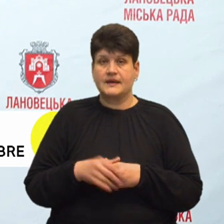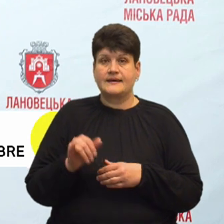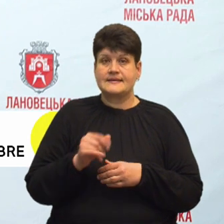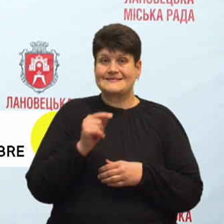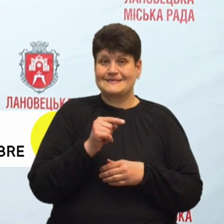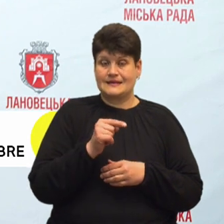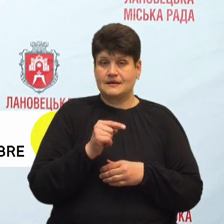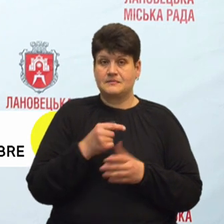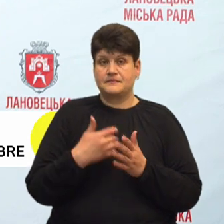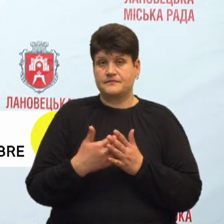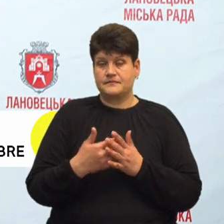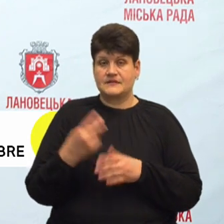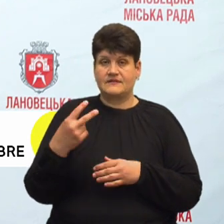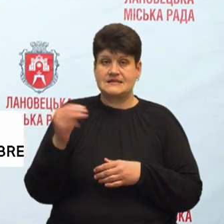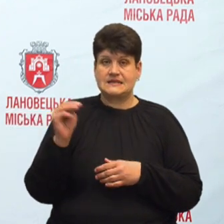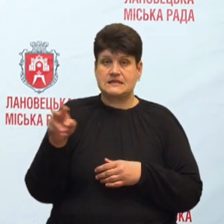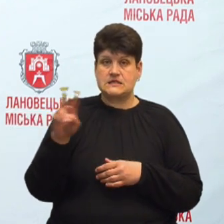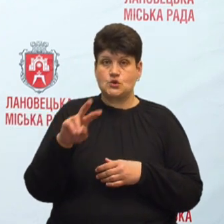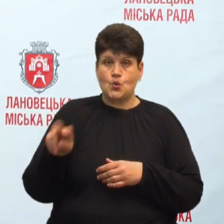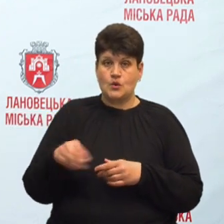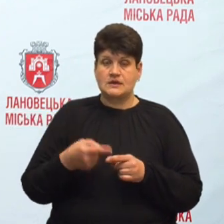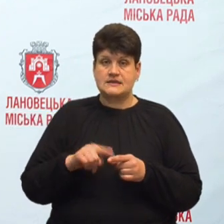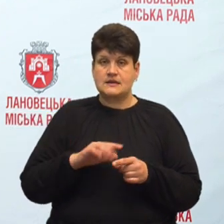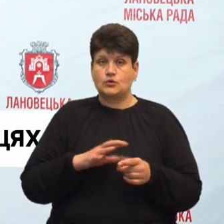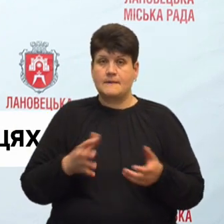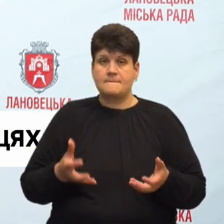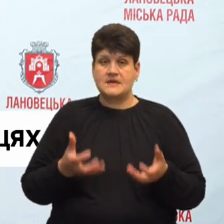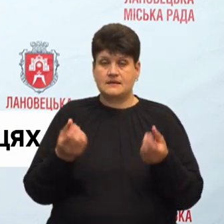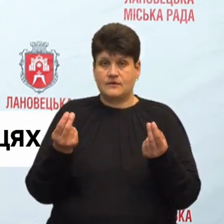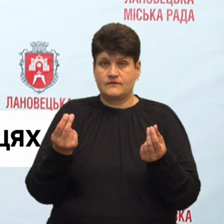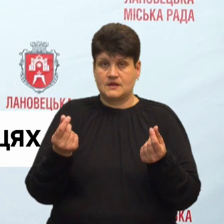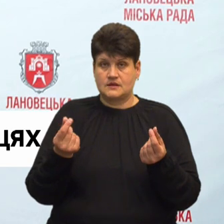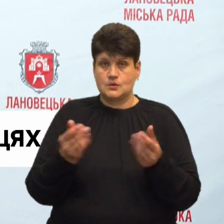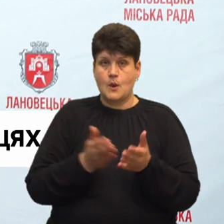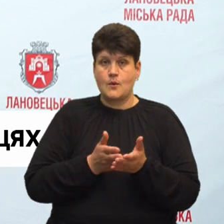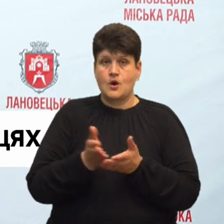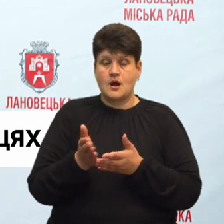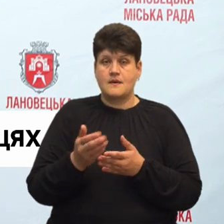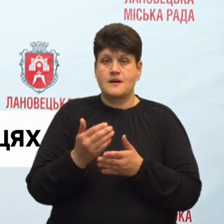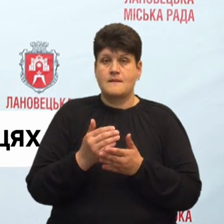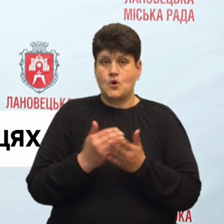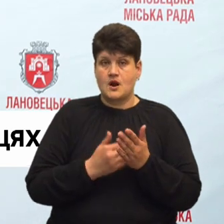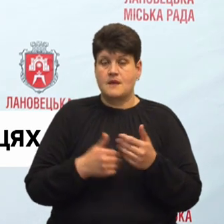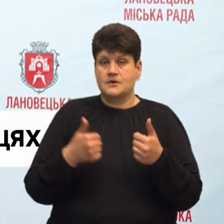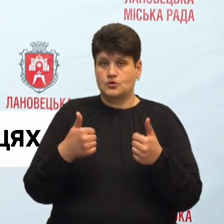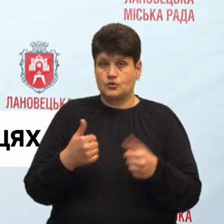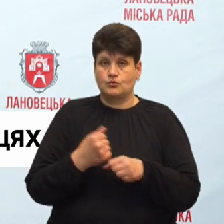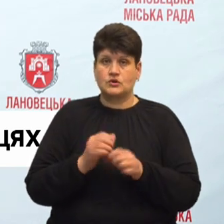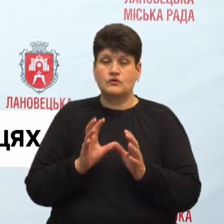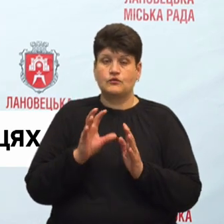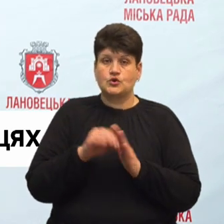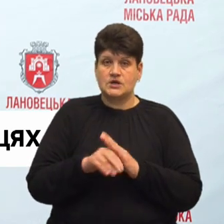орієнтовно 20 тисяч доларів. Це була підтримка фінансова від програми Добре. Роботи включали і ремонт